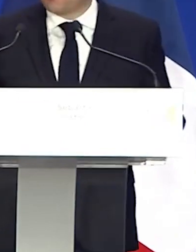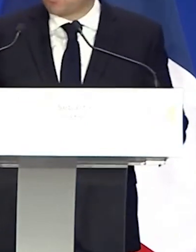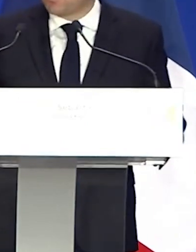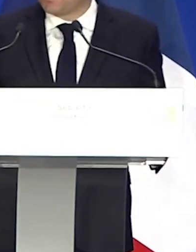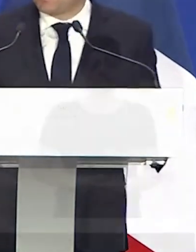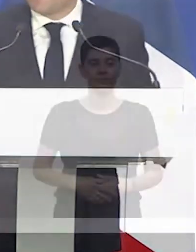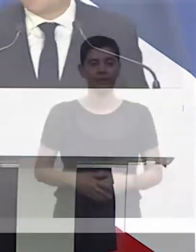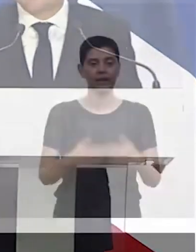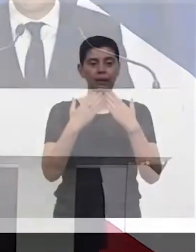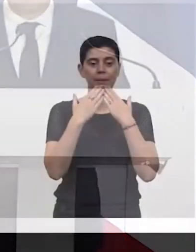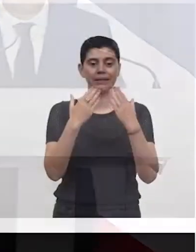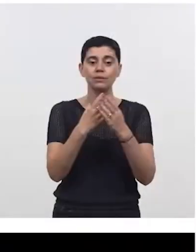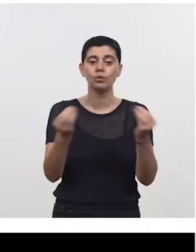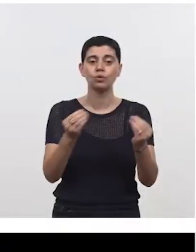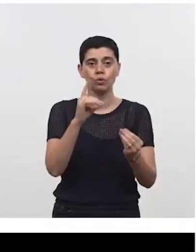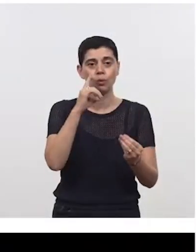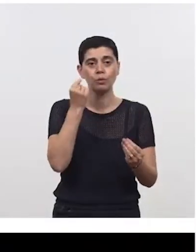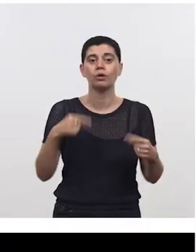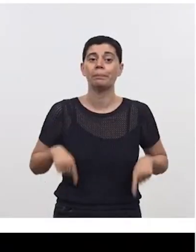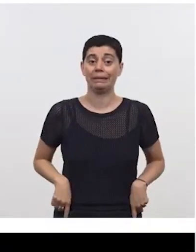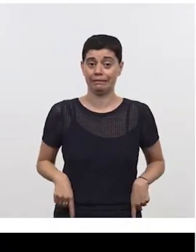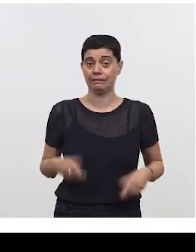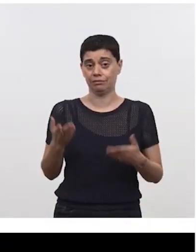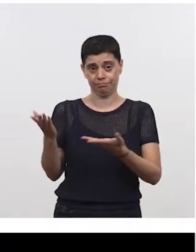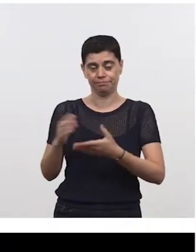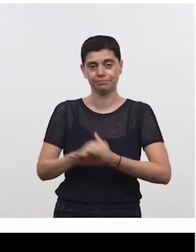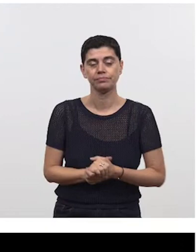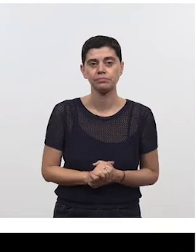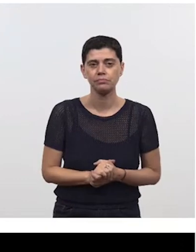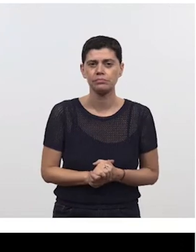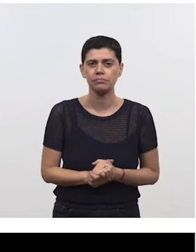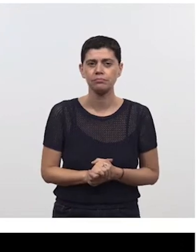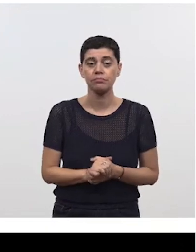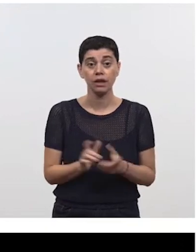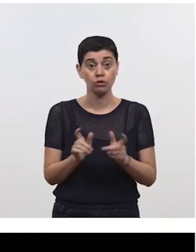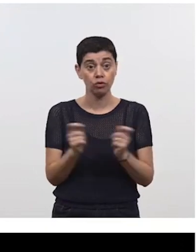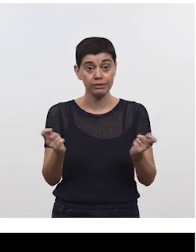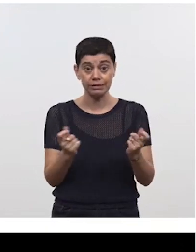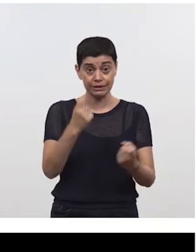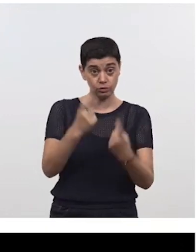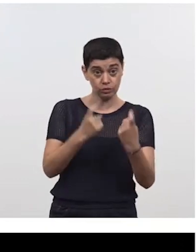Merci beaucoup, Monsieur le Ministre, cher Boris. Est-ce que la presse a des questions?